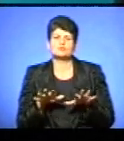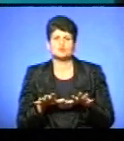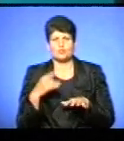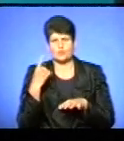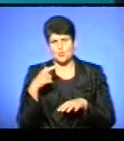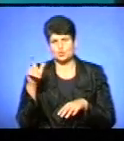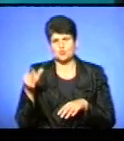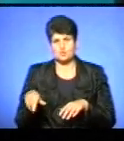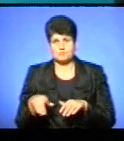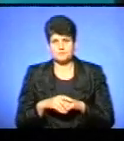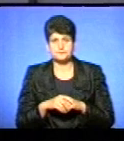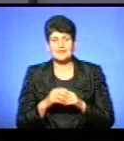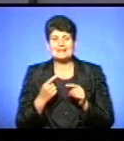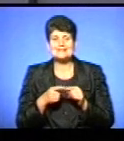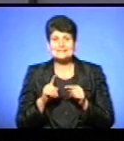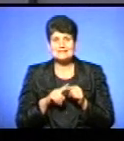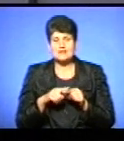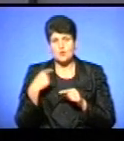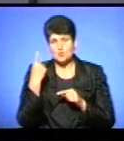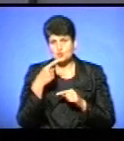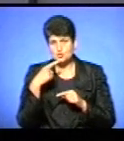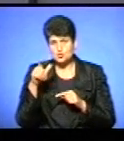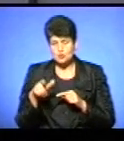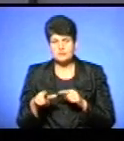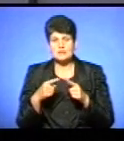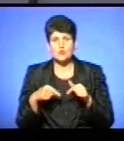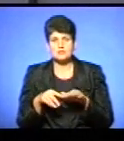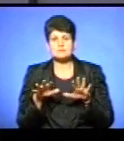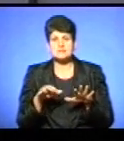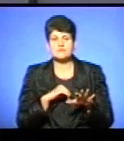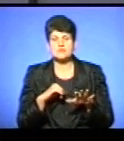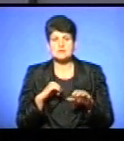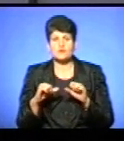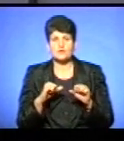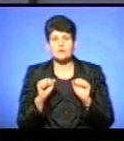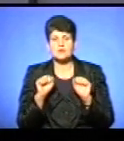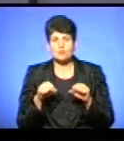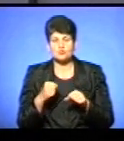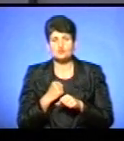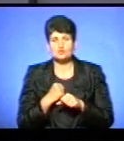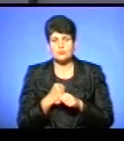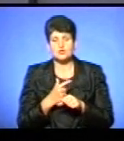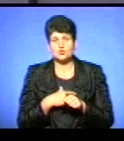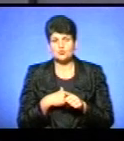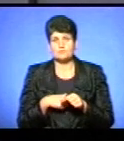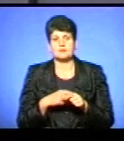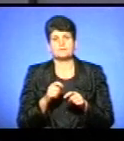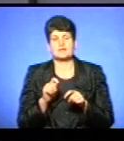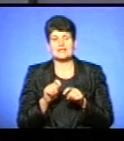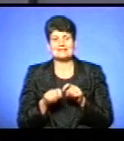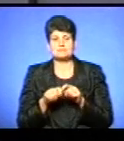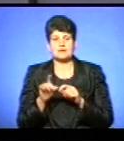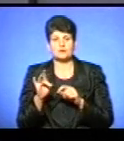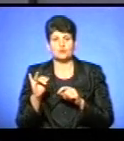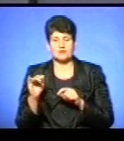особи, напевно, скажімо? Це особи, які органи місцевого самоврядування можуть зробити собі інспекторів з паркування, які